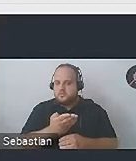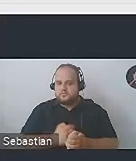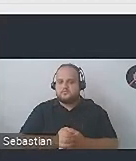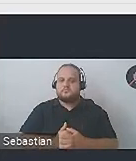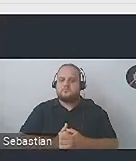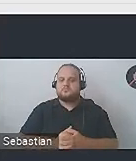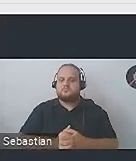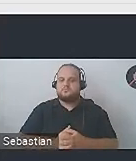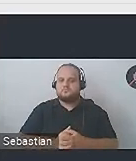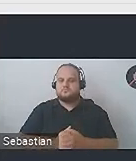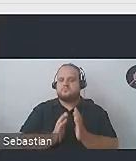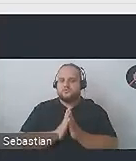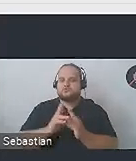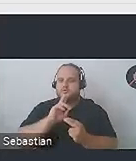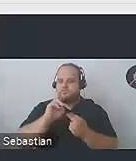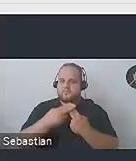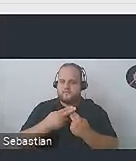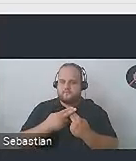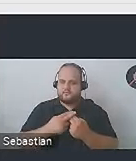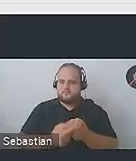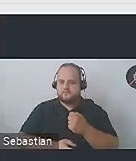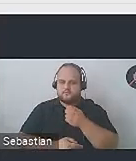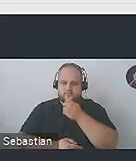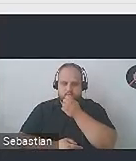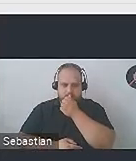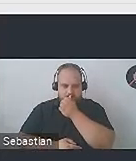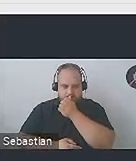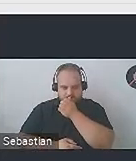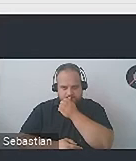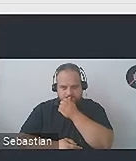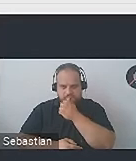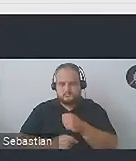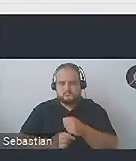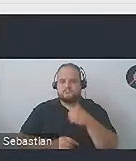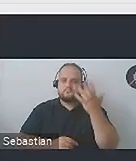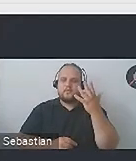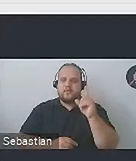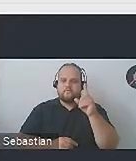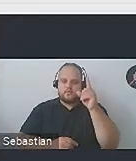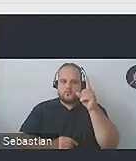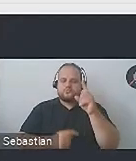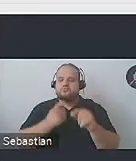będę liczyła na jakieś odpowiedzi w czacie, dobrze? Najpierw proste. Lewy górny róg, co to jest?